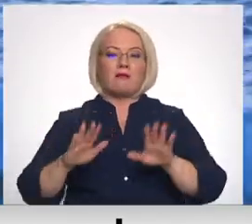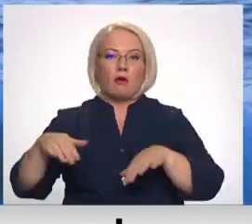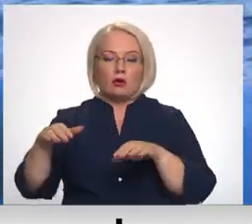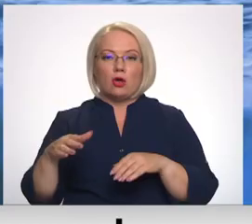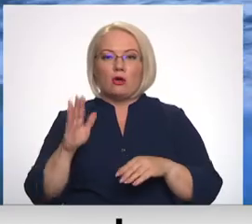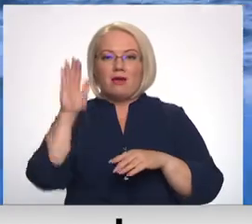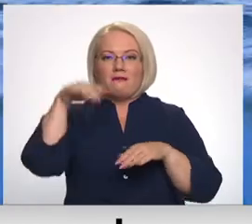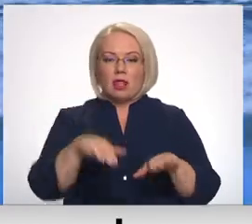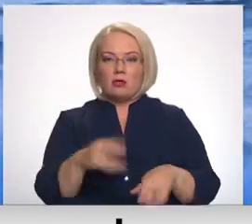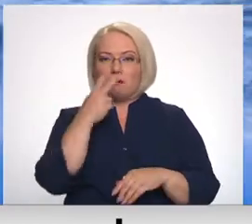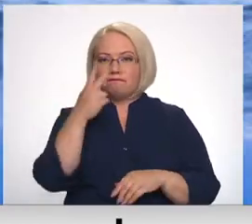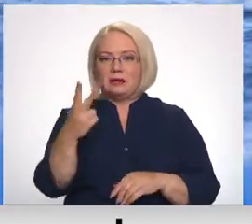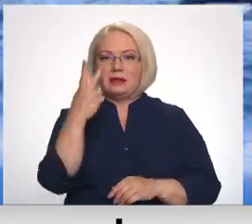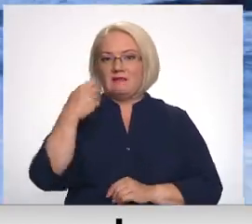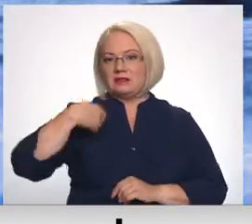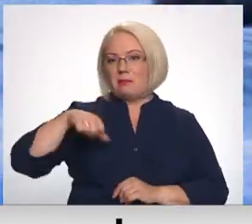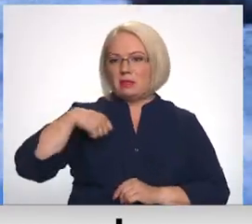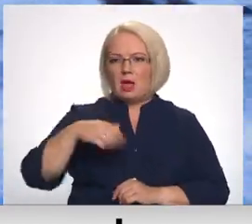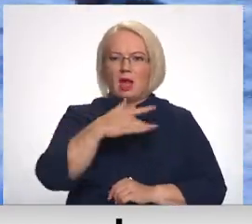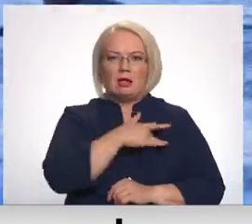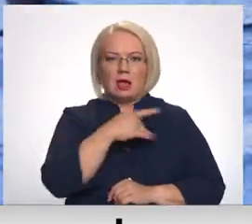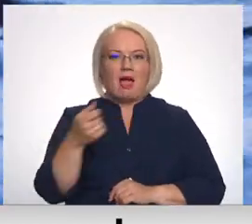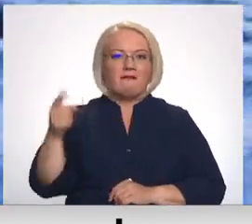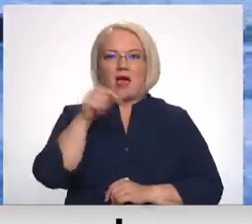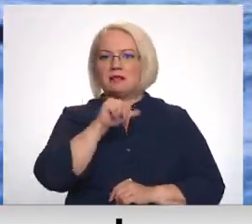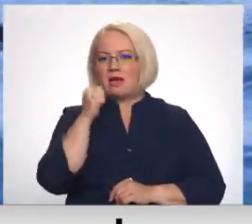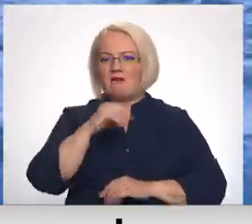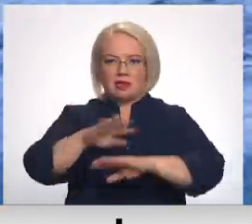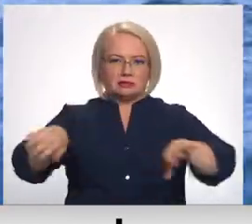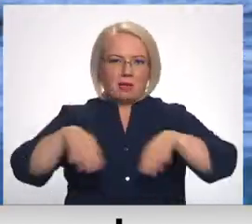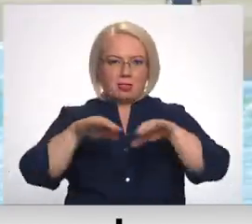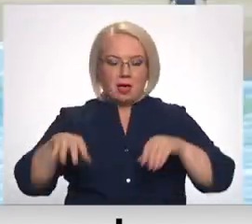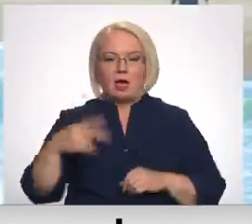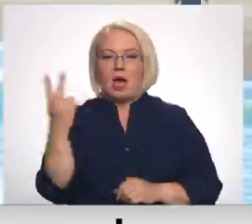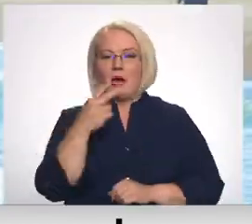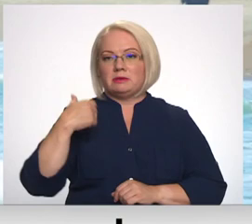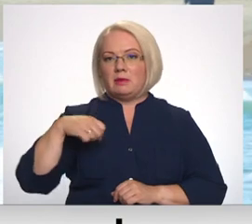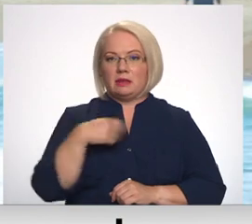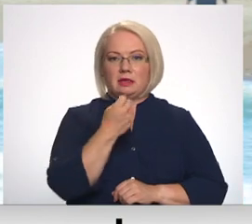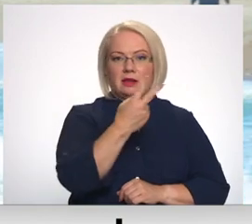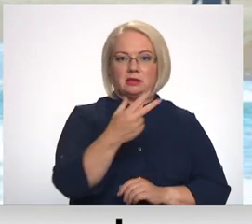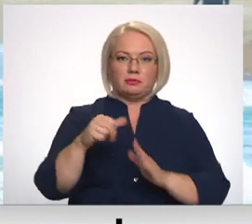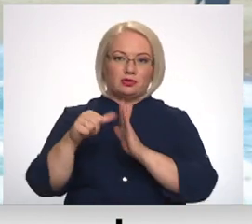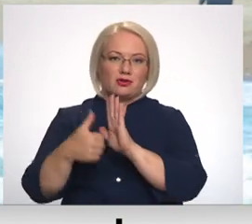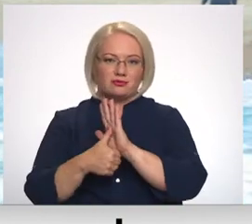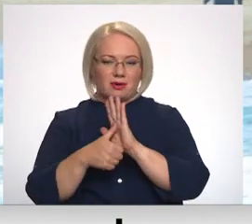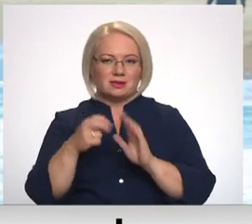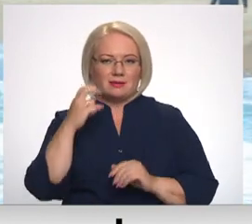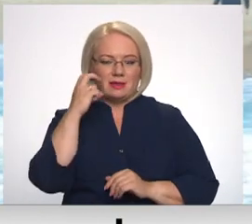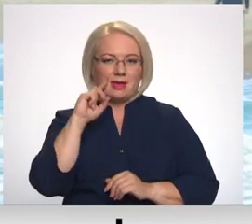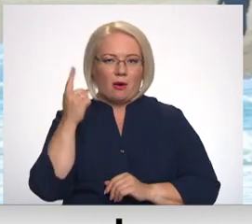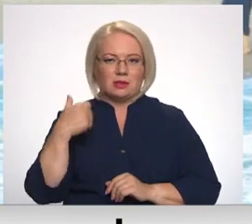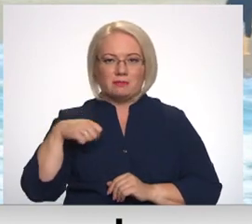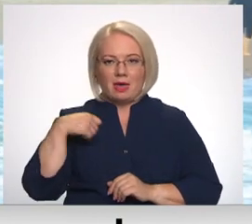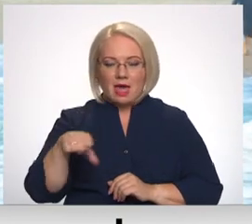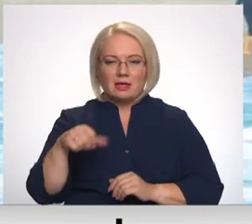kad viņas pamanīja divas meitenes, kuras kā viņam likās, vairs nespēja tikt krastā. Abas peldētājs 13 un 16 gadus vecas pussaudes